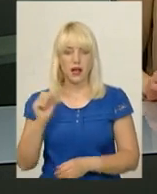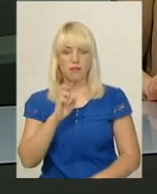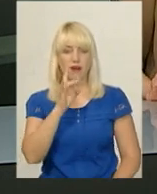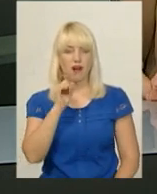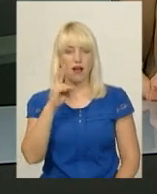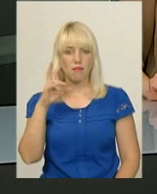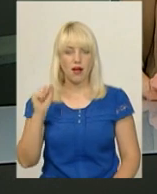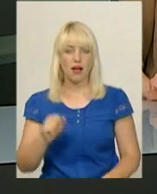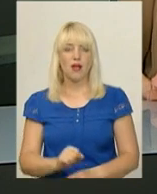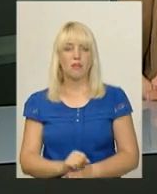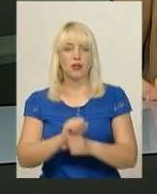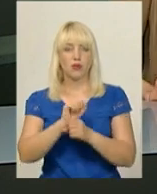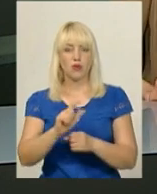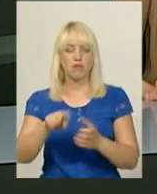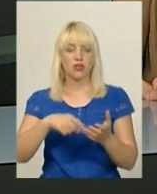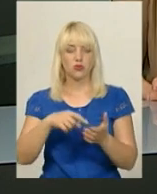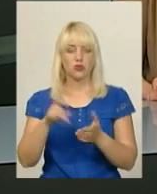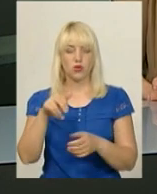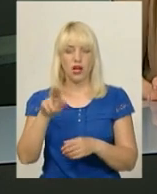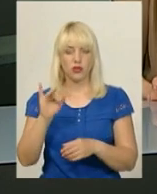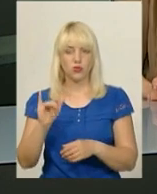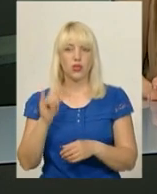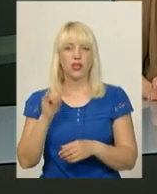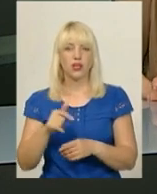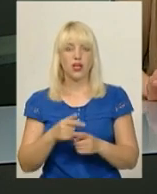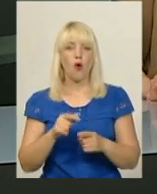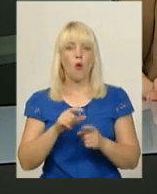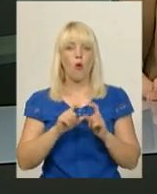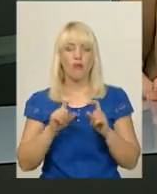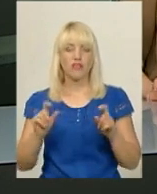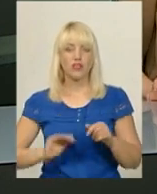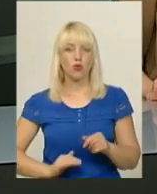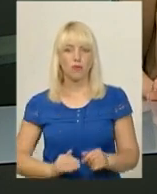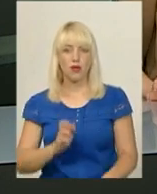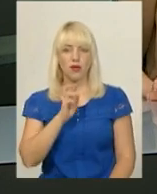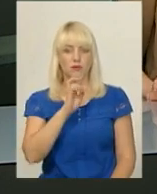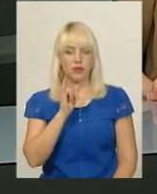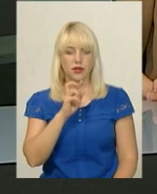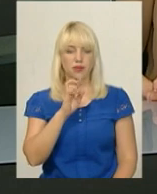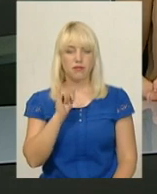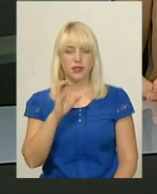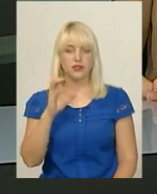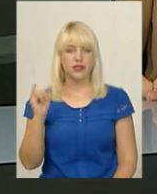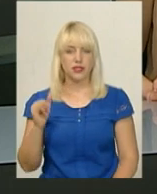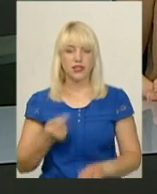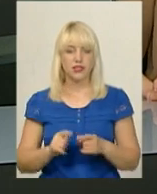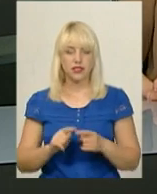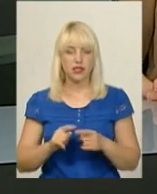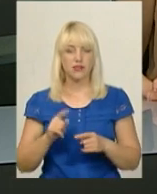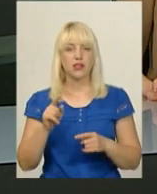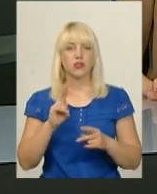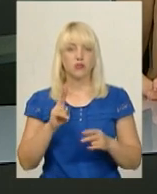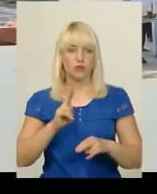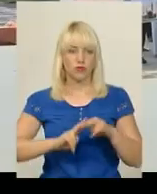державну адміністрацію, міську раду та офіс компанії «ЮБІСІ». Це хмельницька фірма «Забудовник», яка зводила житловий будинок у